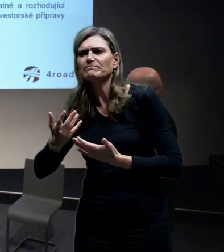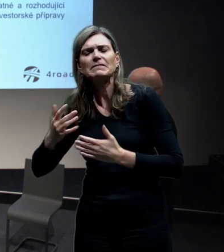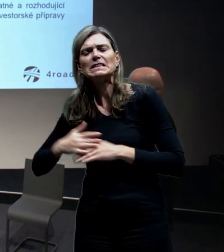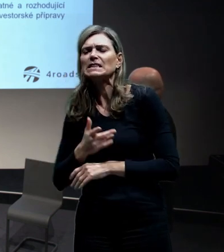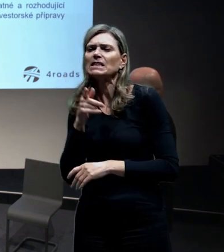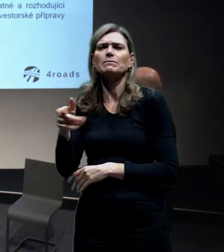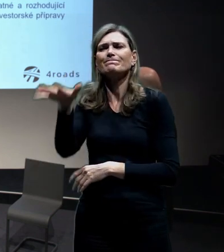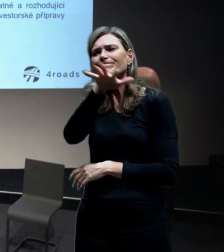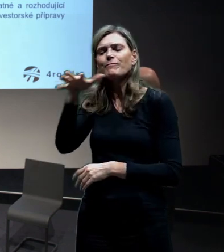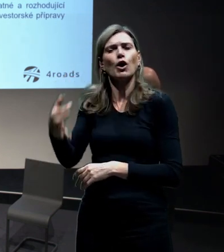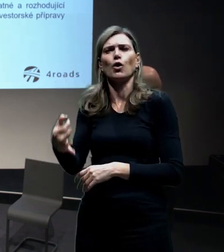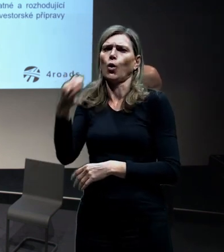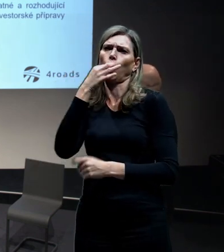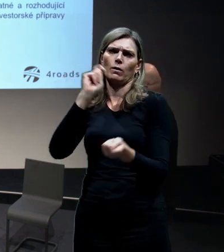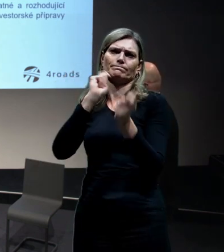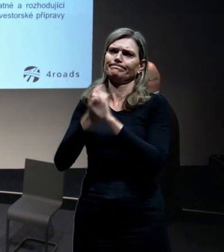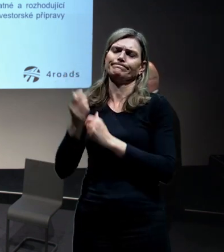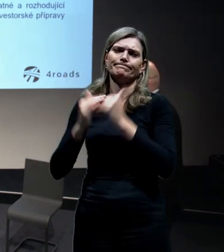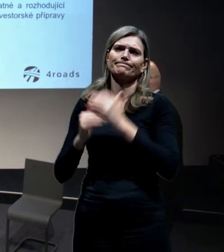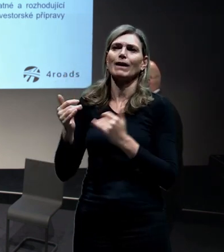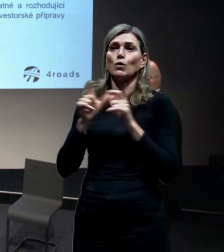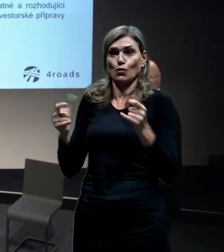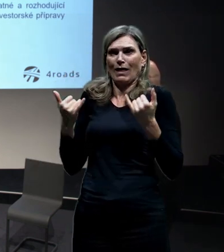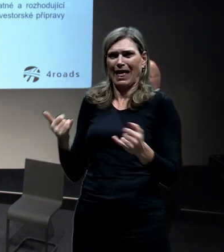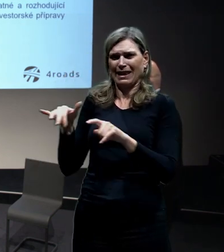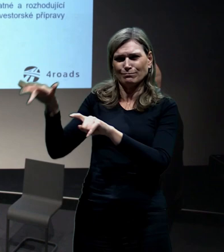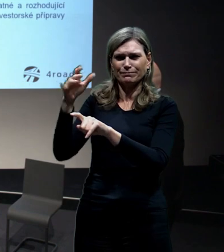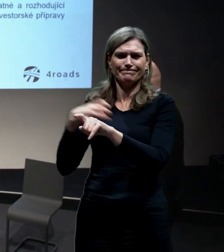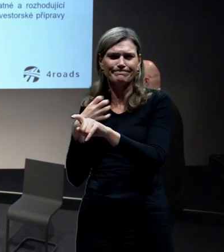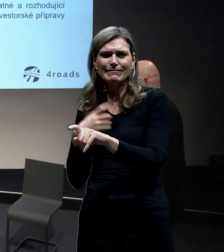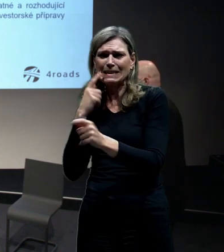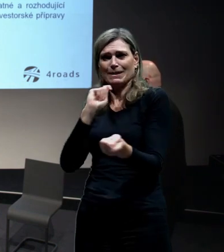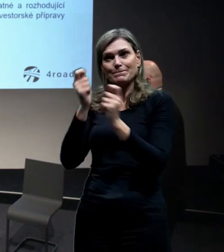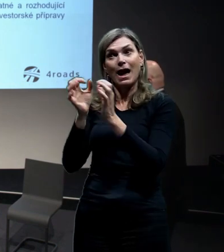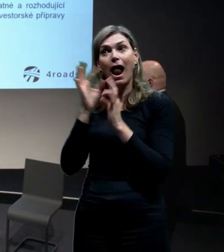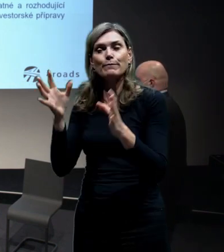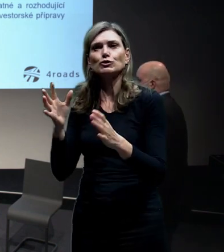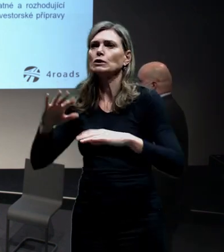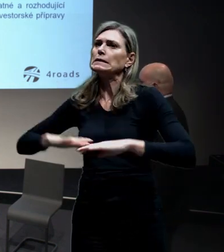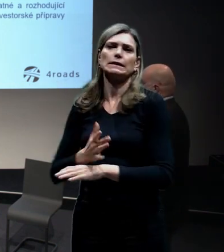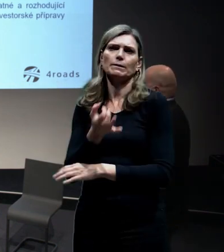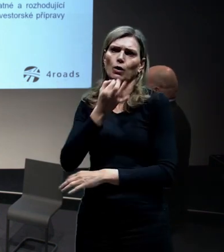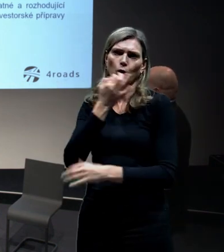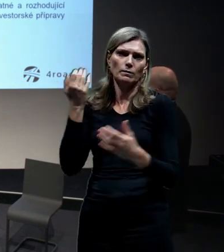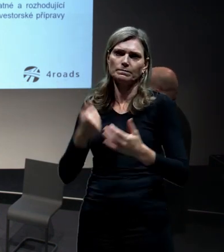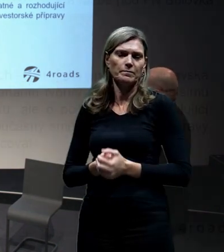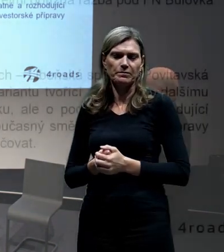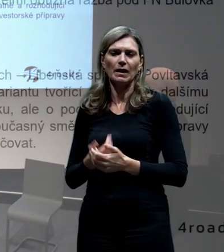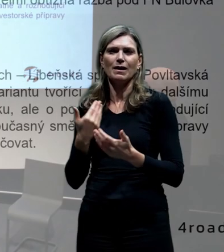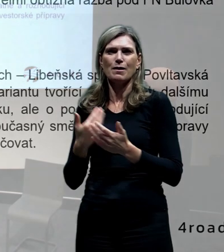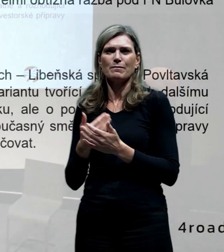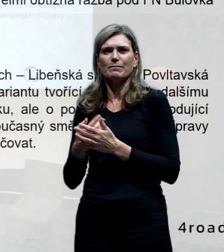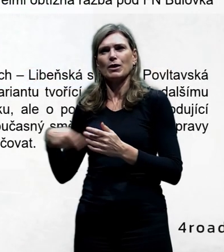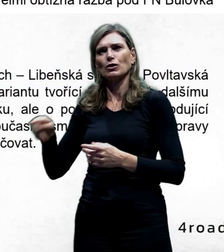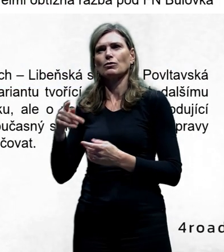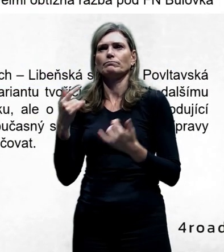provést tak, aby to bylo lepší než to řešení, s kterým se uvažuje. V podstatě by se tady dalo